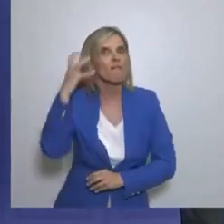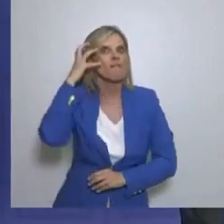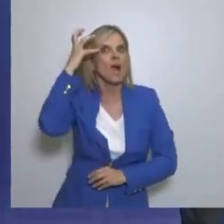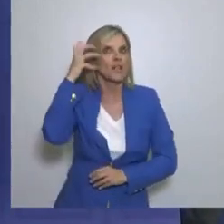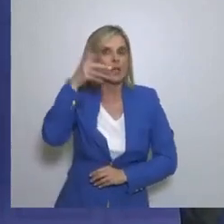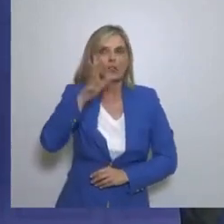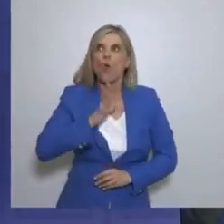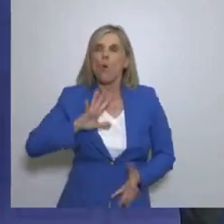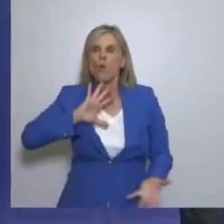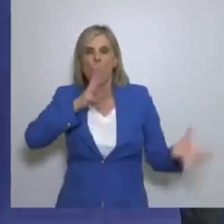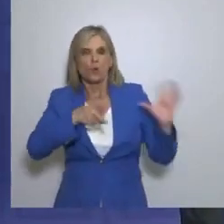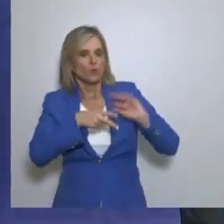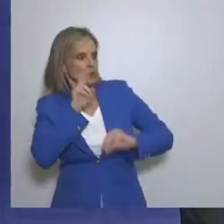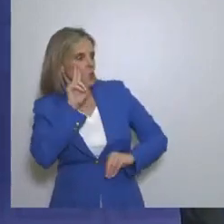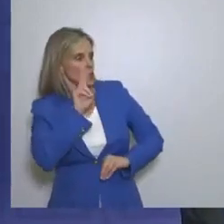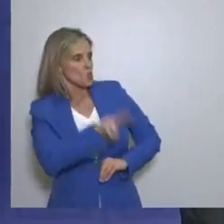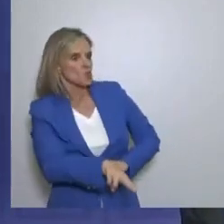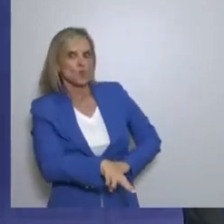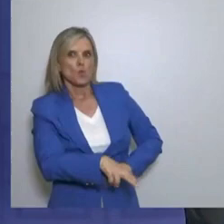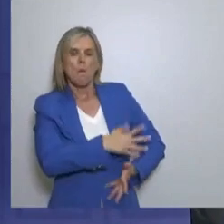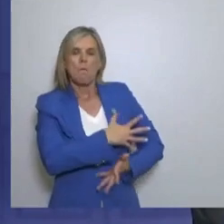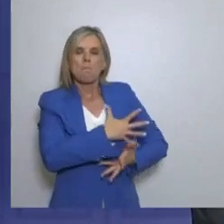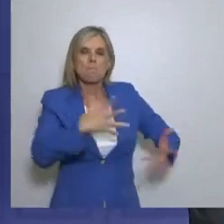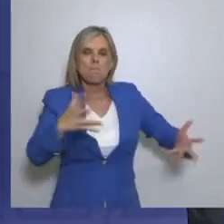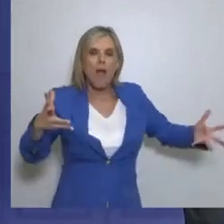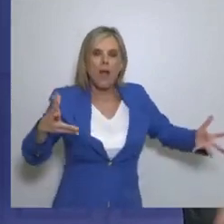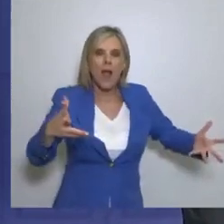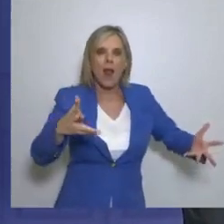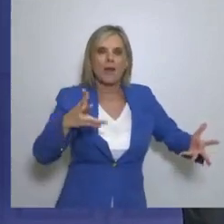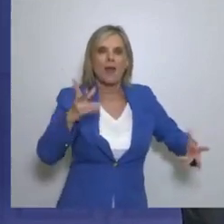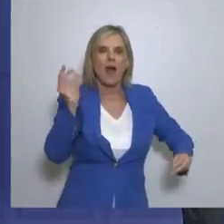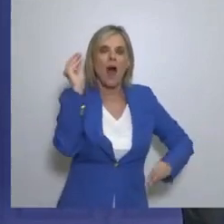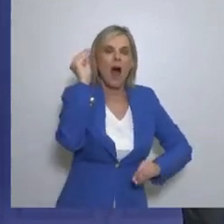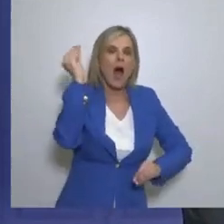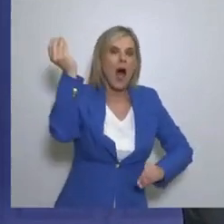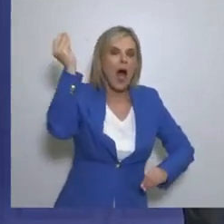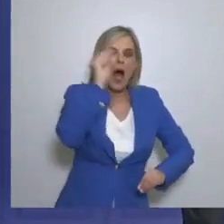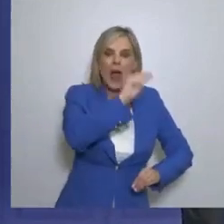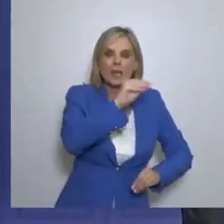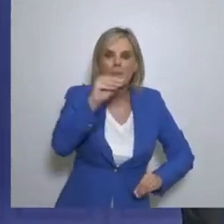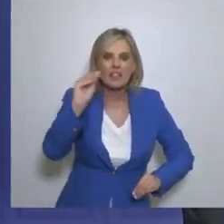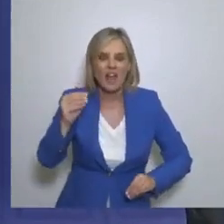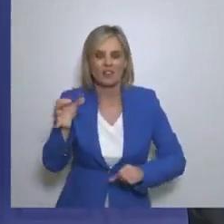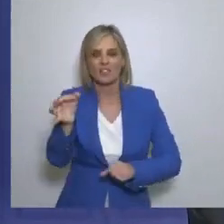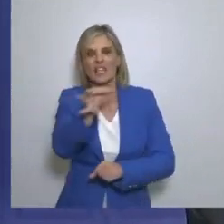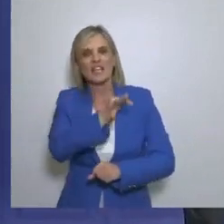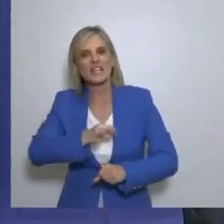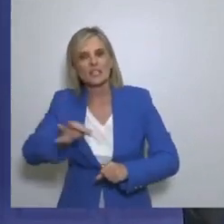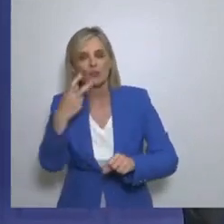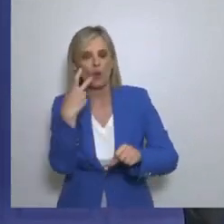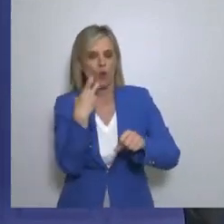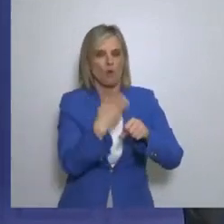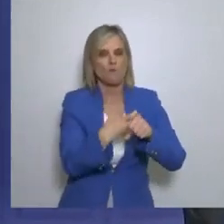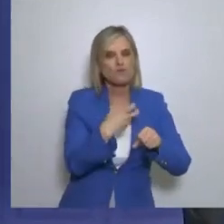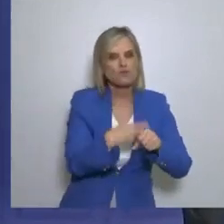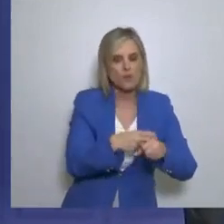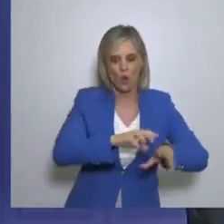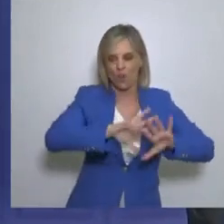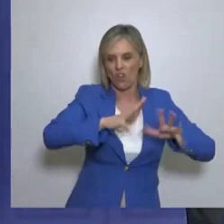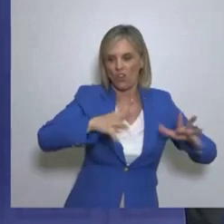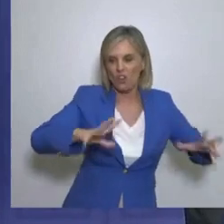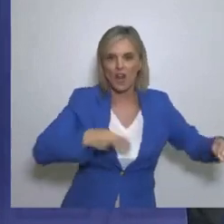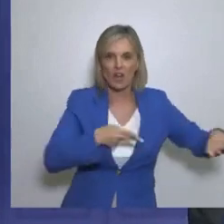πραγματική Τεράστια αξιοποίηση Ορεινού Νησιώτικου, θαλάσσιου, υποθαλάσσιου Αλλά και